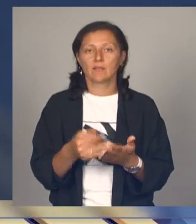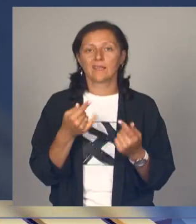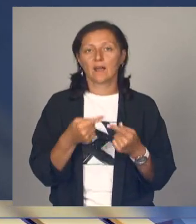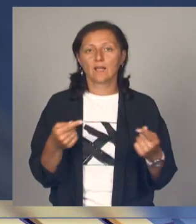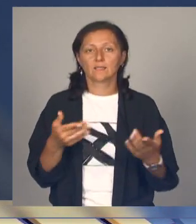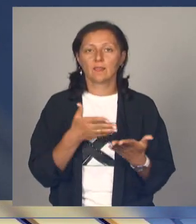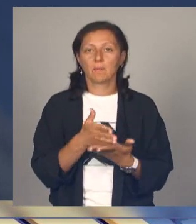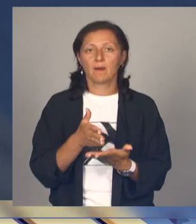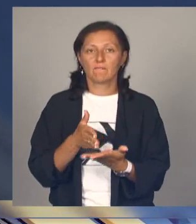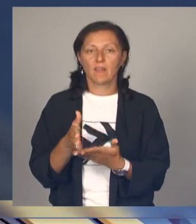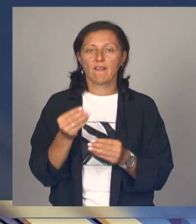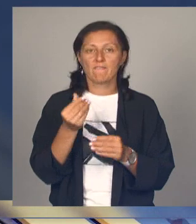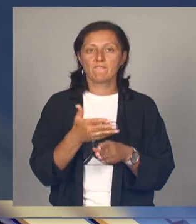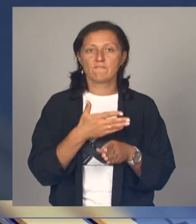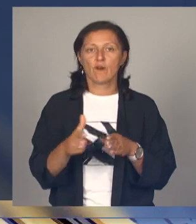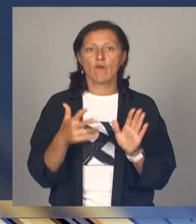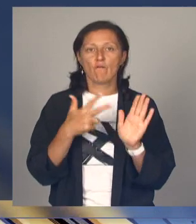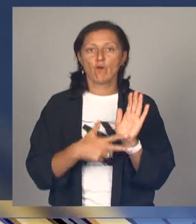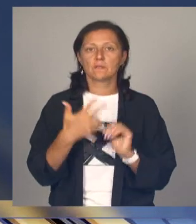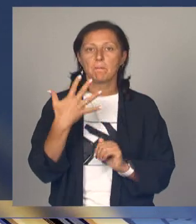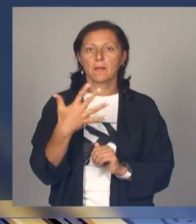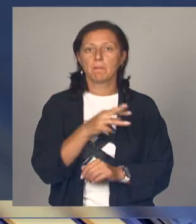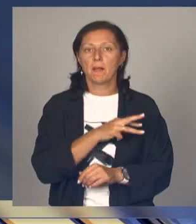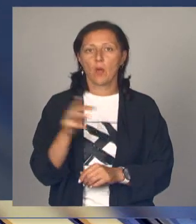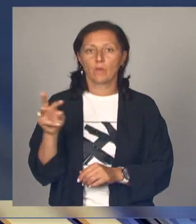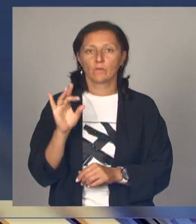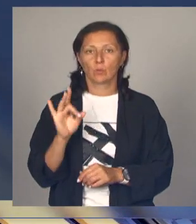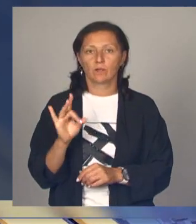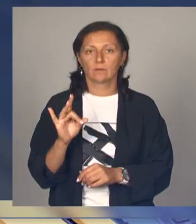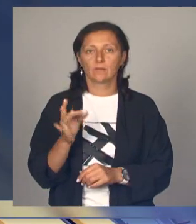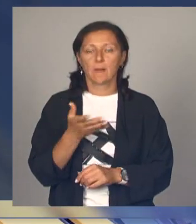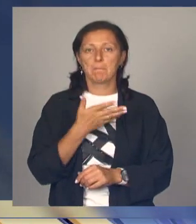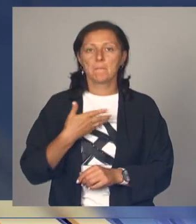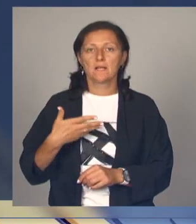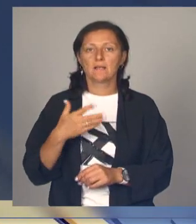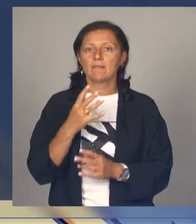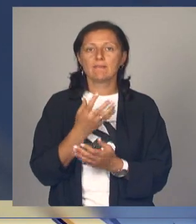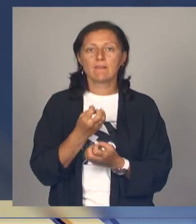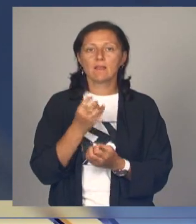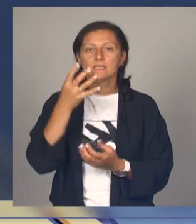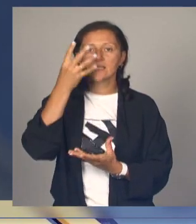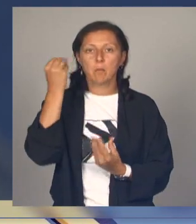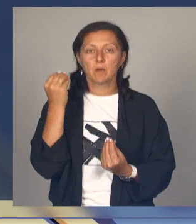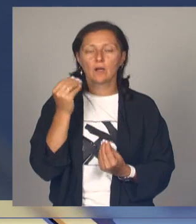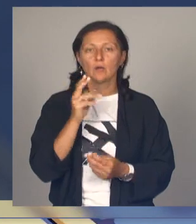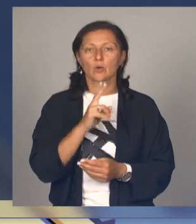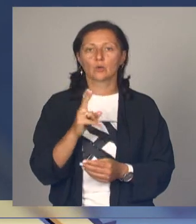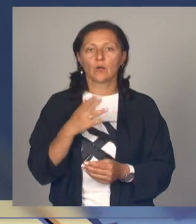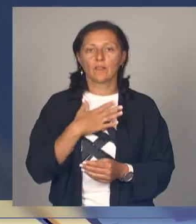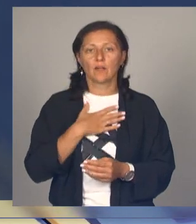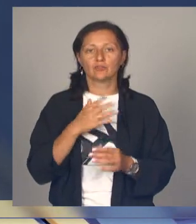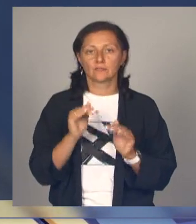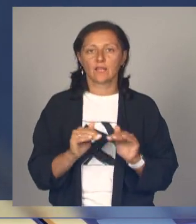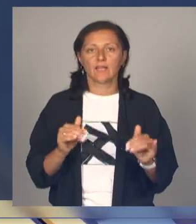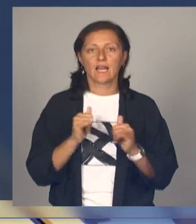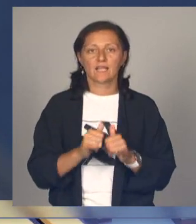направления выделяется 85 миллионов рублей. Мы не забыли тех, благодаря кому наши дети развиваются,